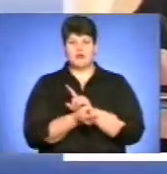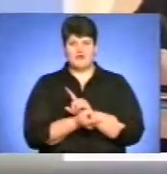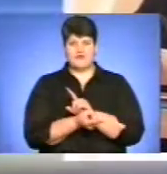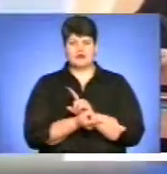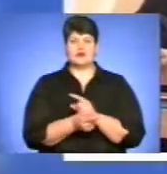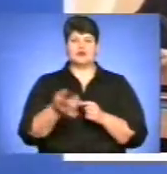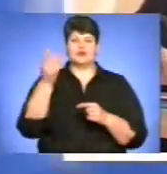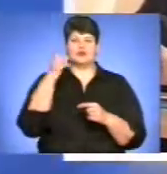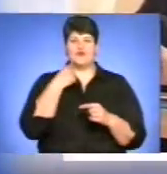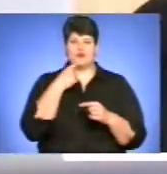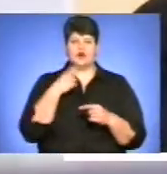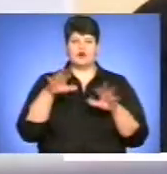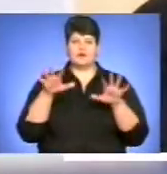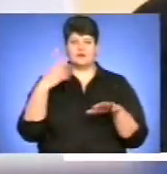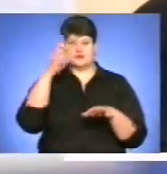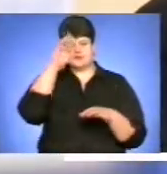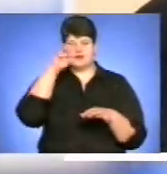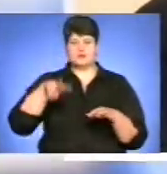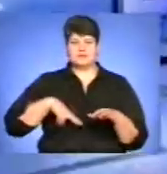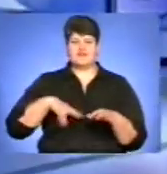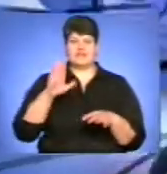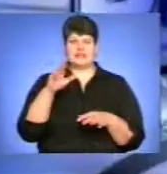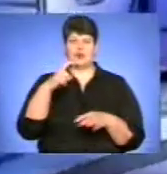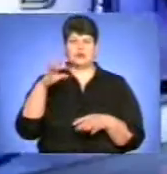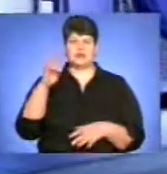переконаний голова обласної державної адміністрації Валентин Хоптян.